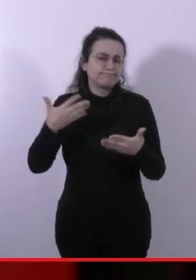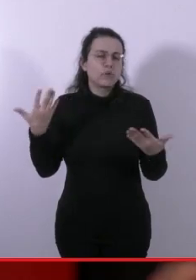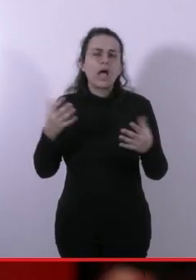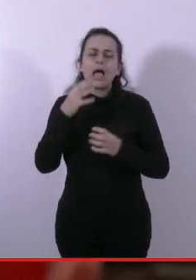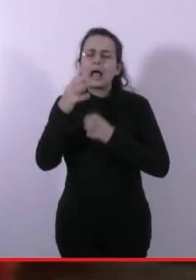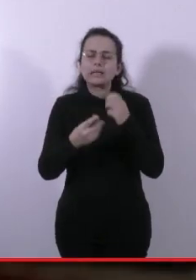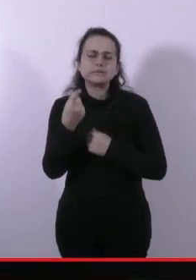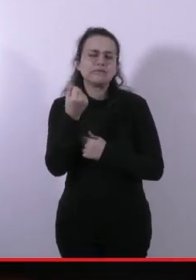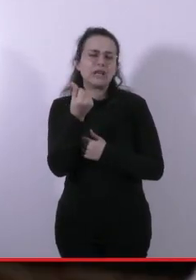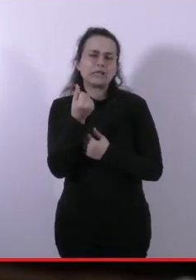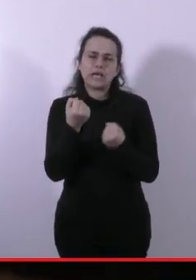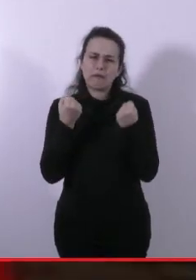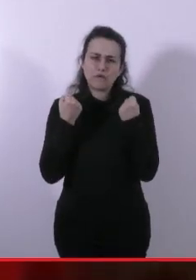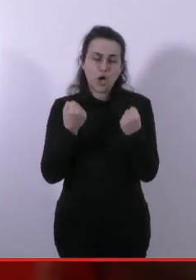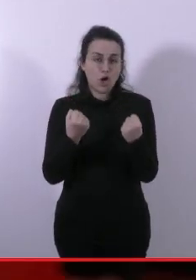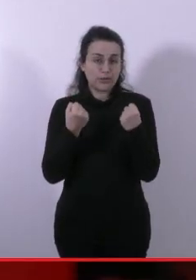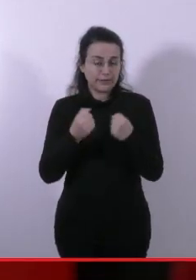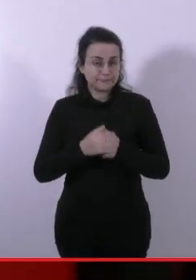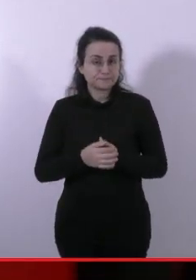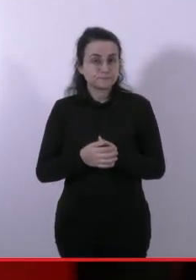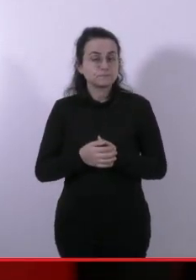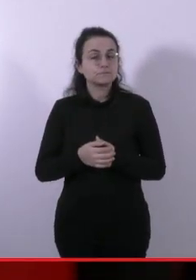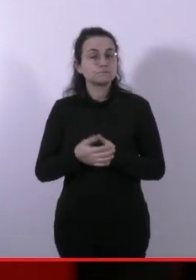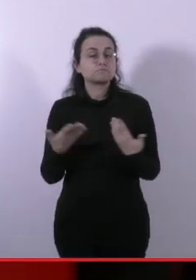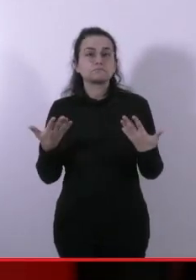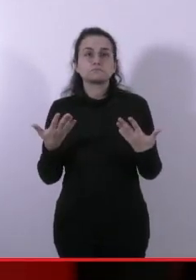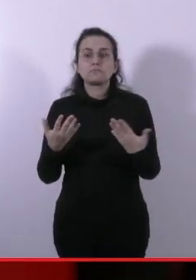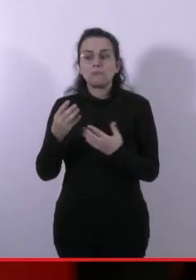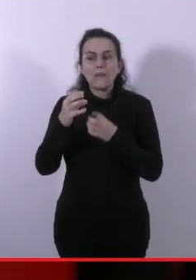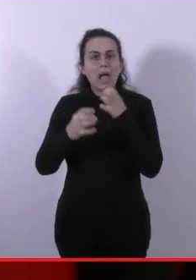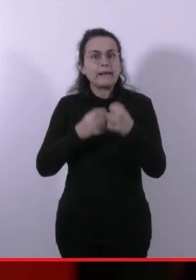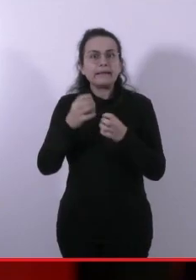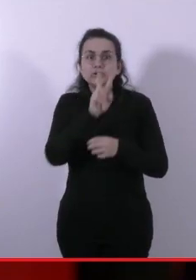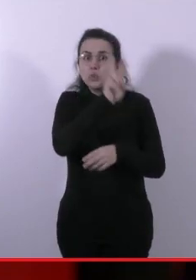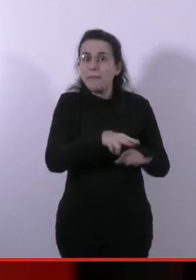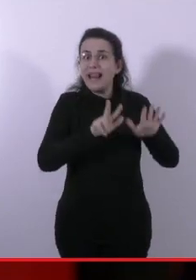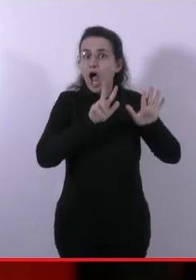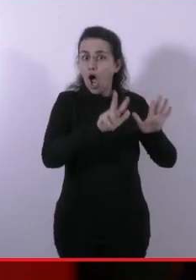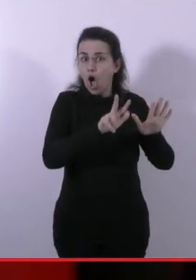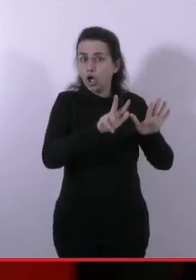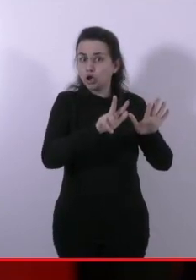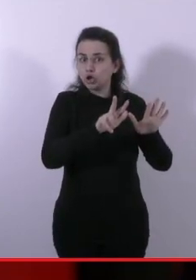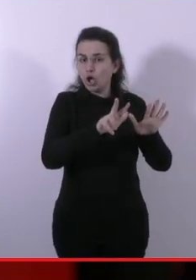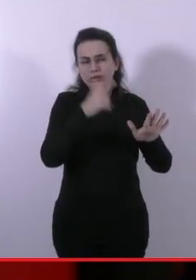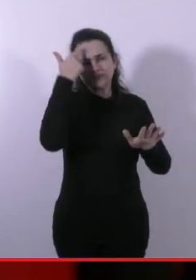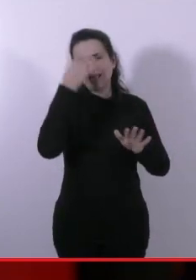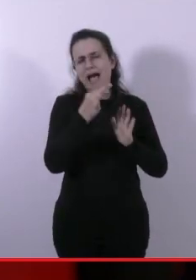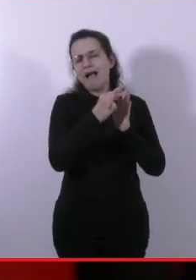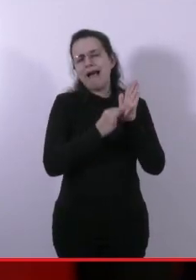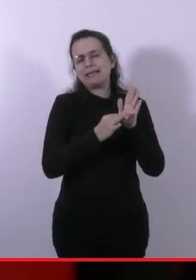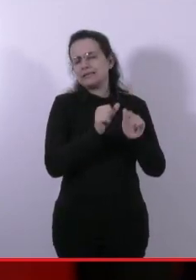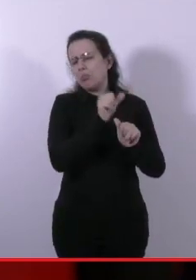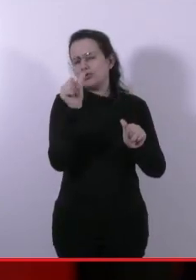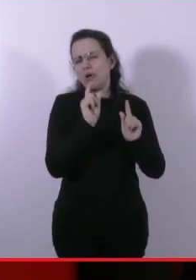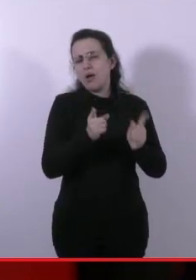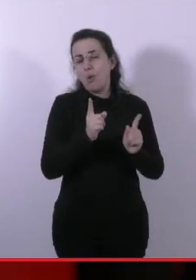crisi finanziaria, che se fosse anche simile a quella del 2008, sappiamo già qual è la caratteristica principale. Che il prezzo